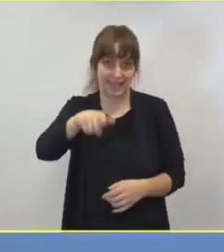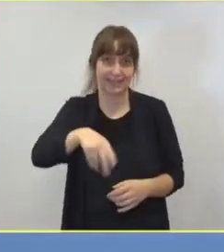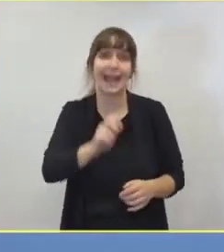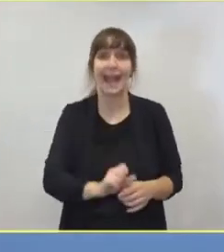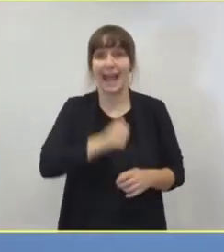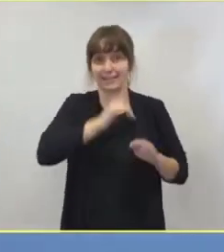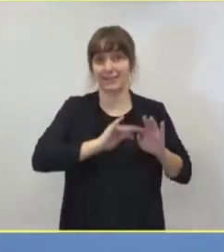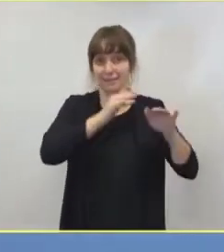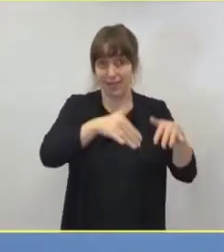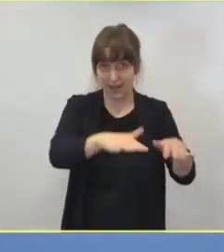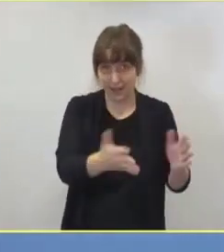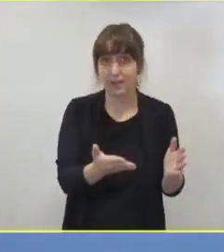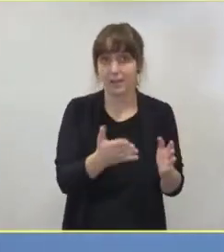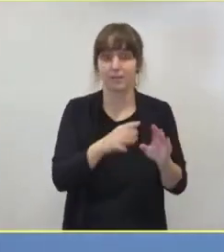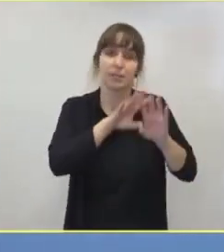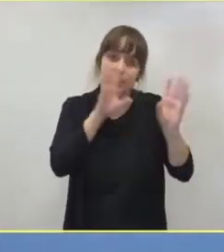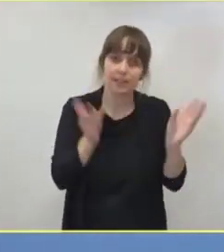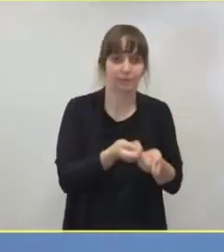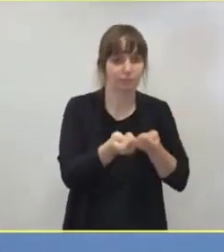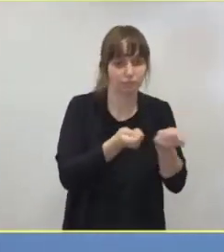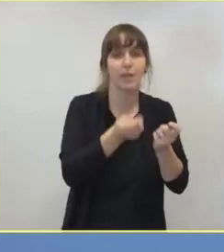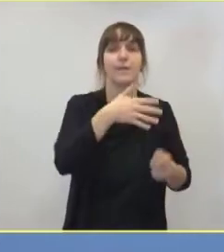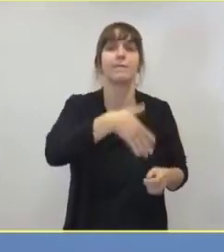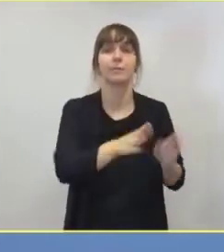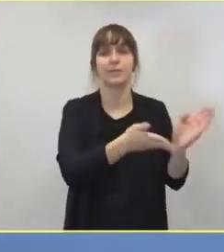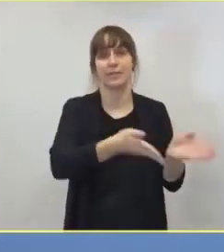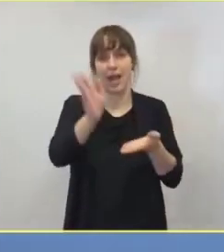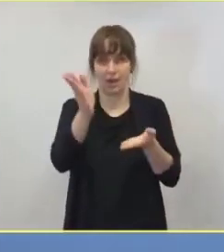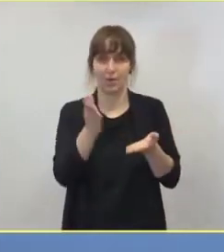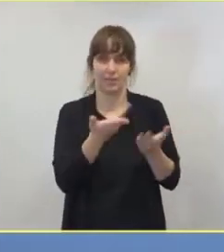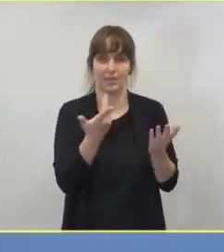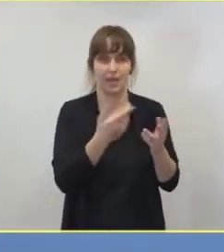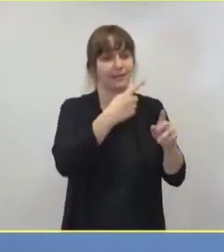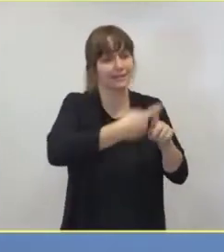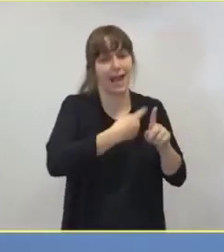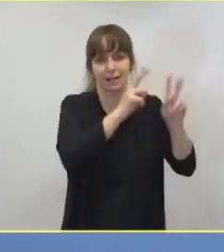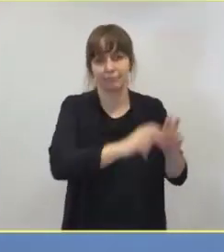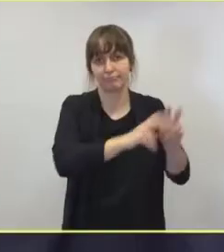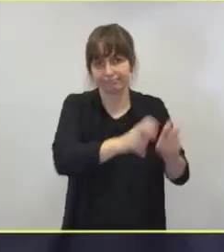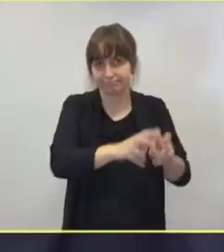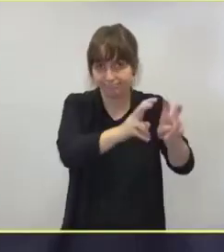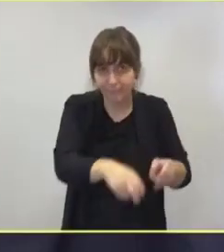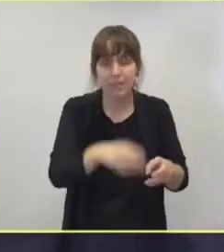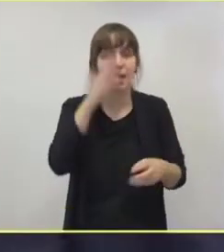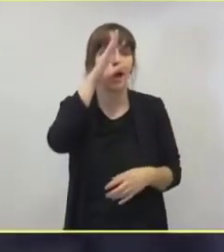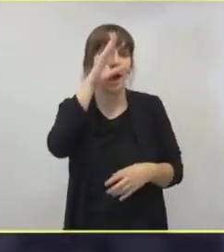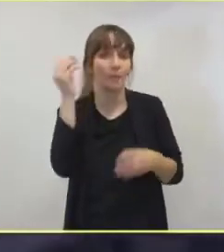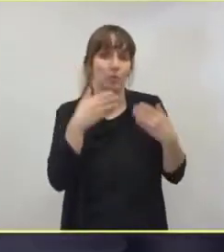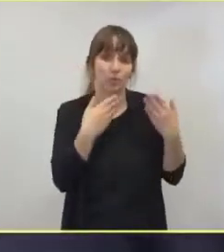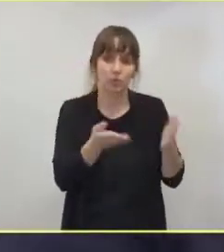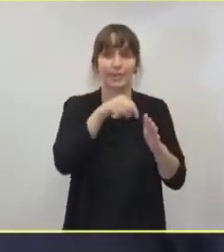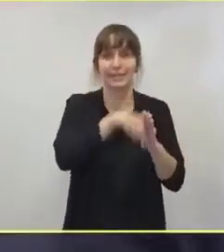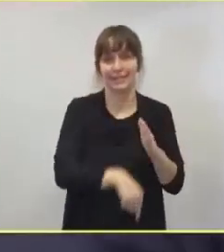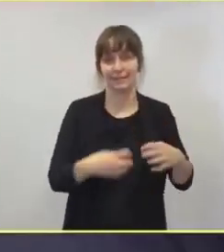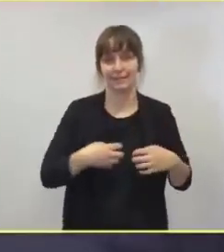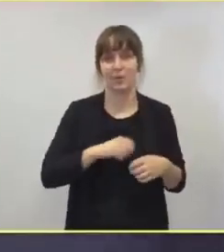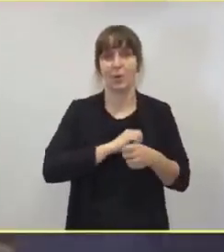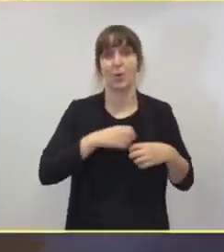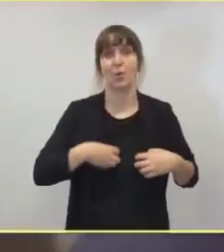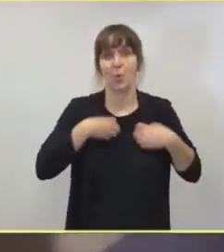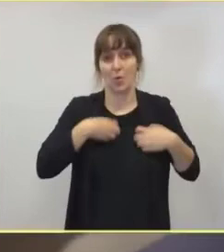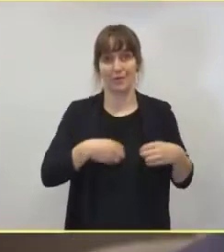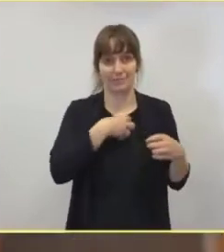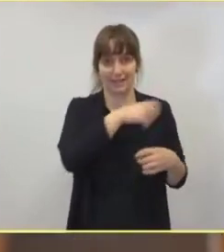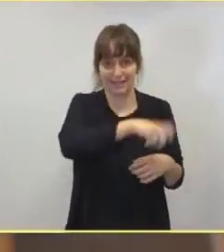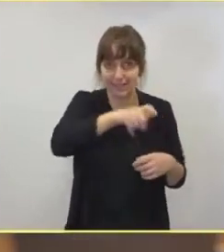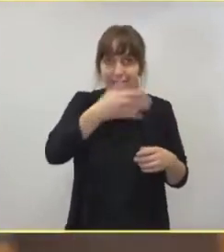mit 15 Krankenhäusern gemeinsam aufgearbeitet. In Hamburg ist es so, dass die Intensiv-Covid-Patienten auf mehrere, auf viele